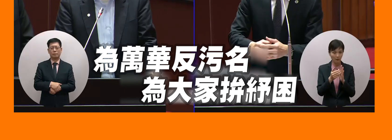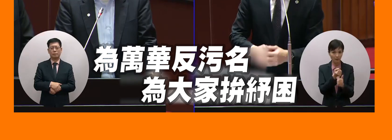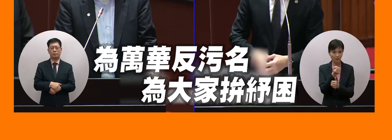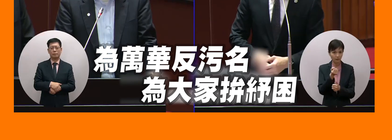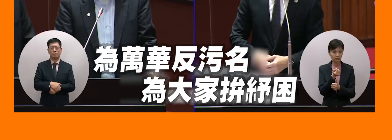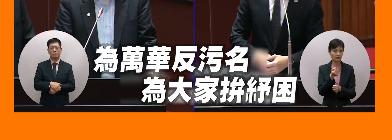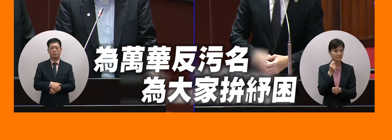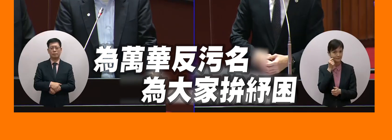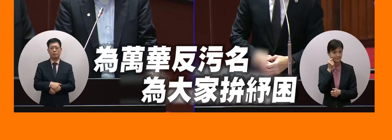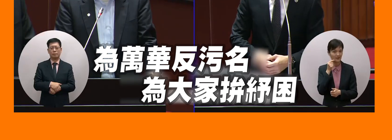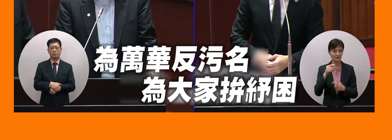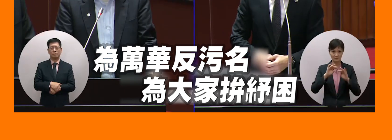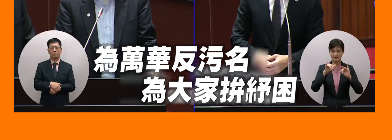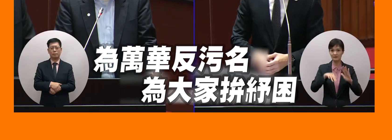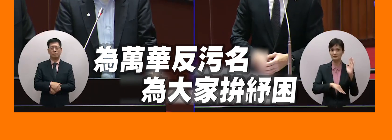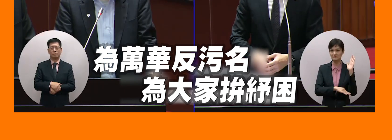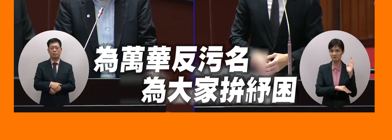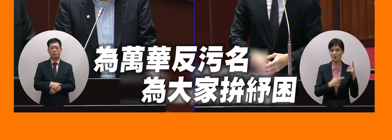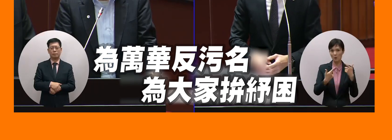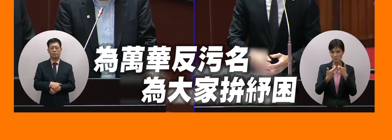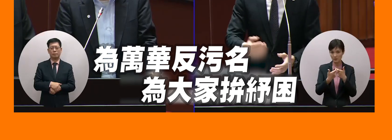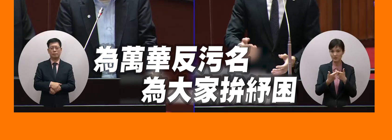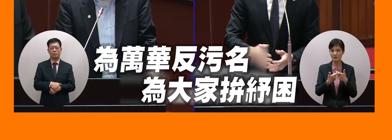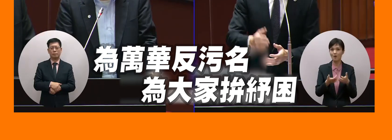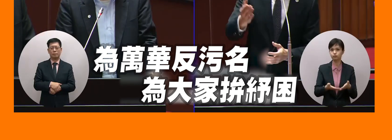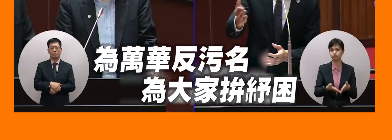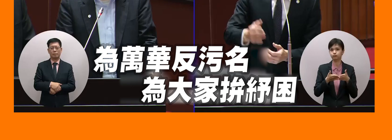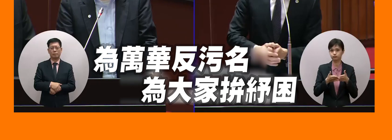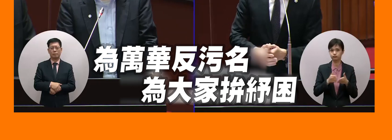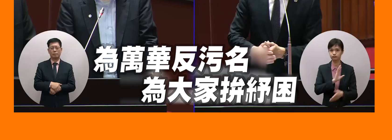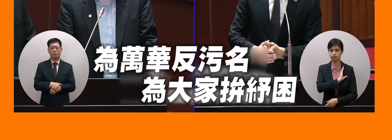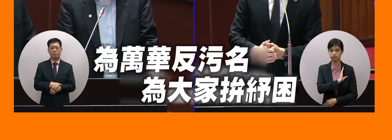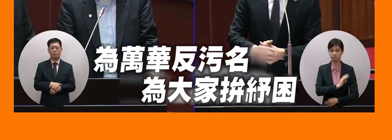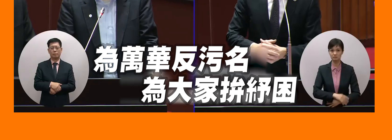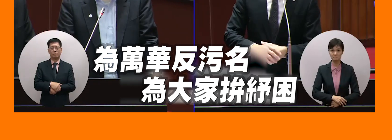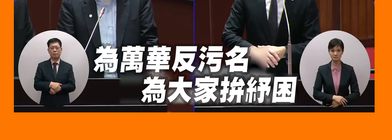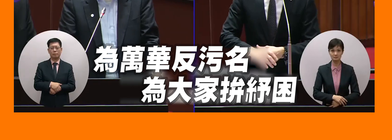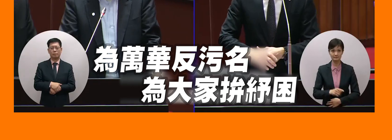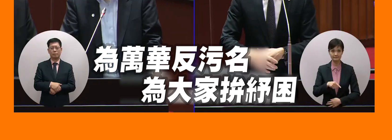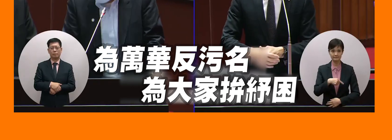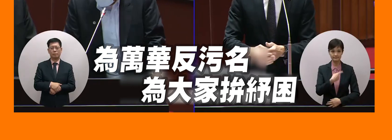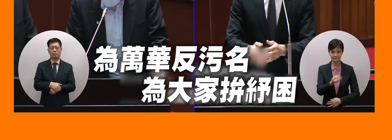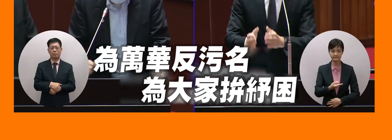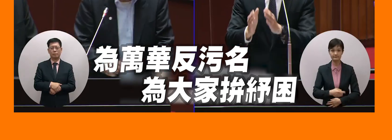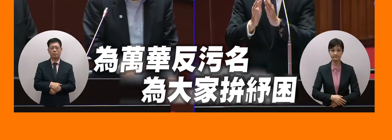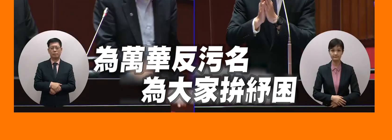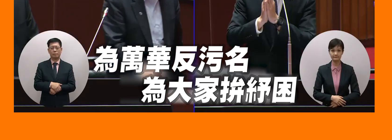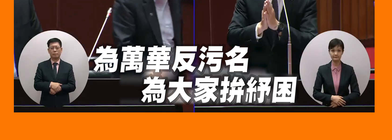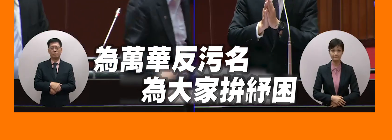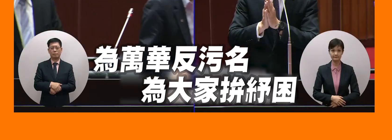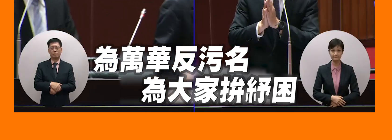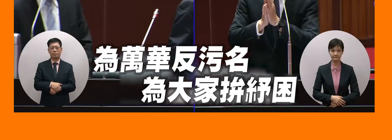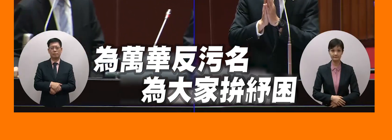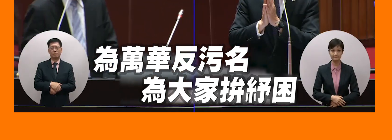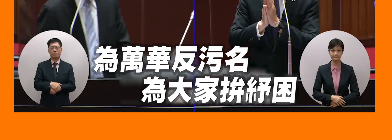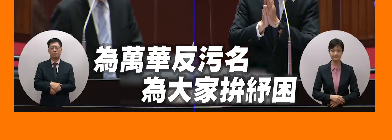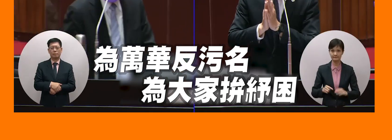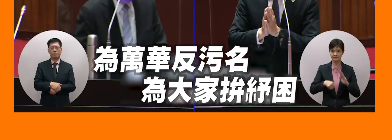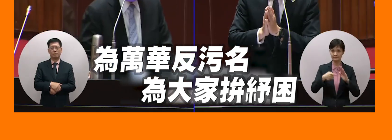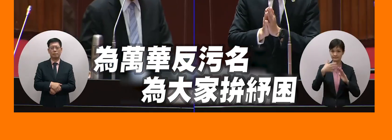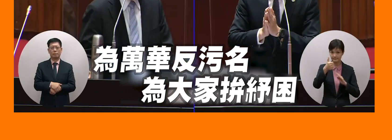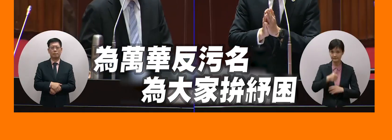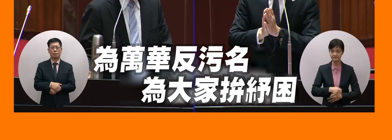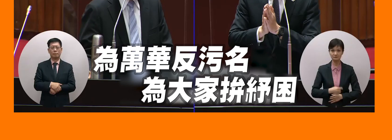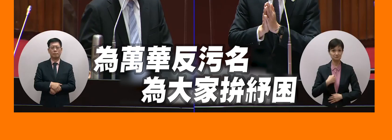地方政府的配合很重要最後我們部長社會最後這個議長我